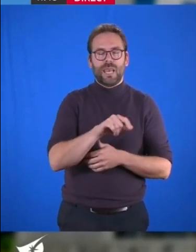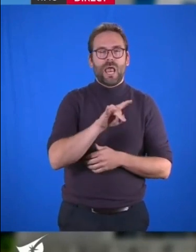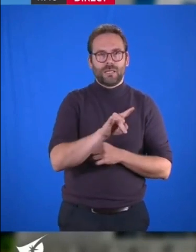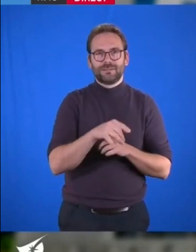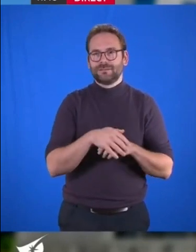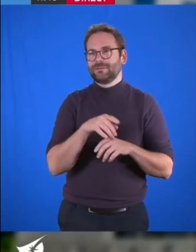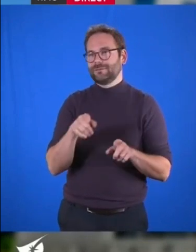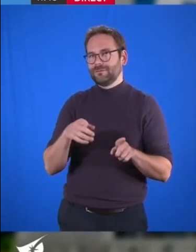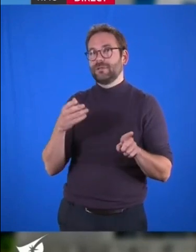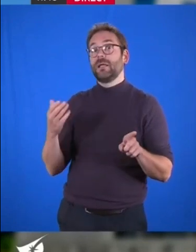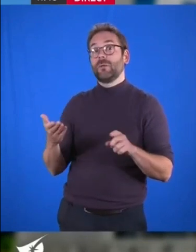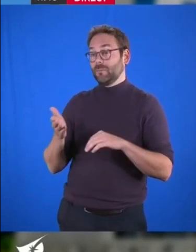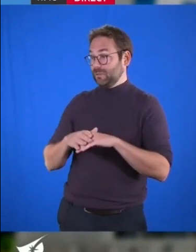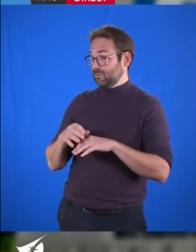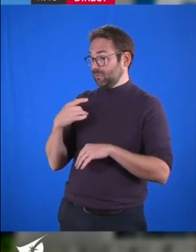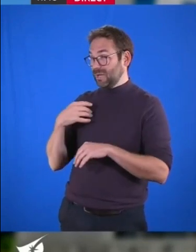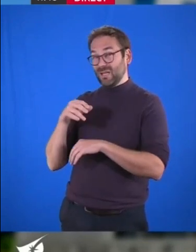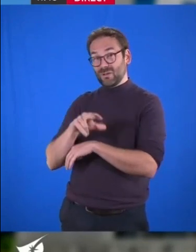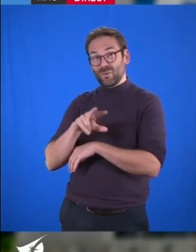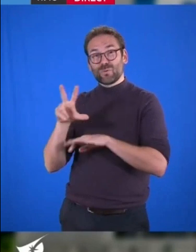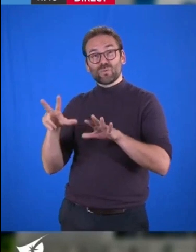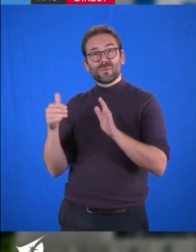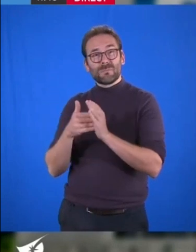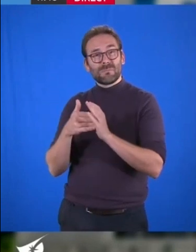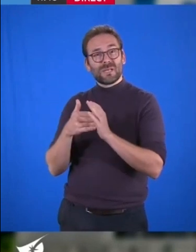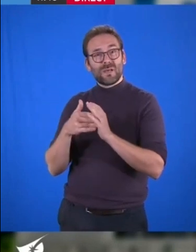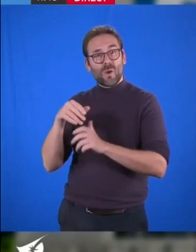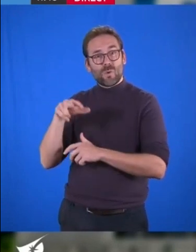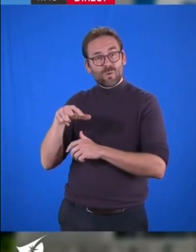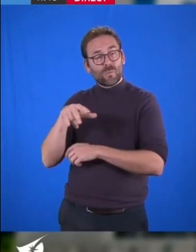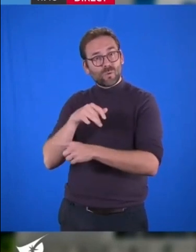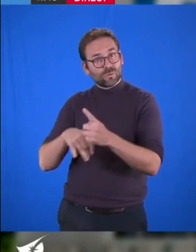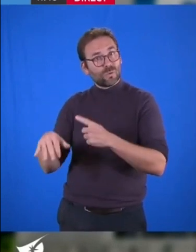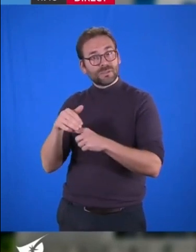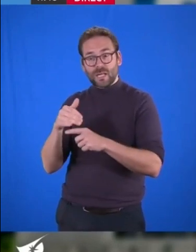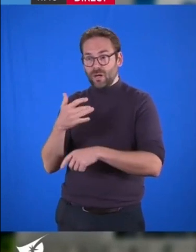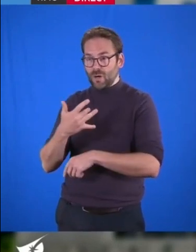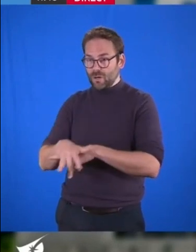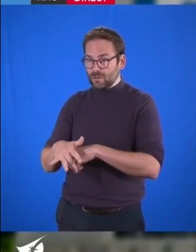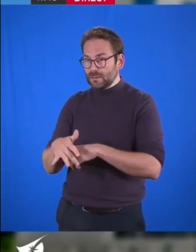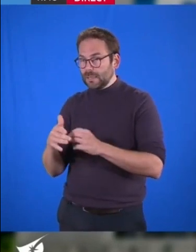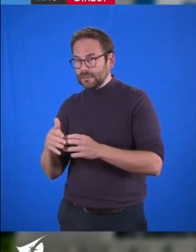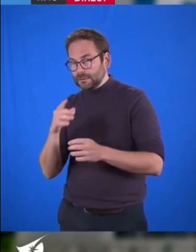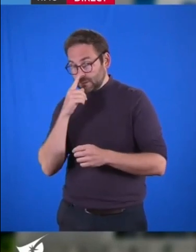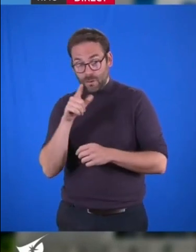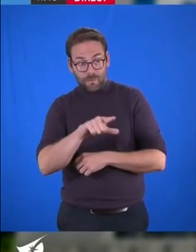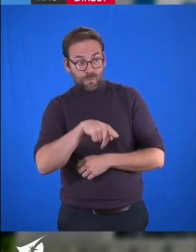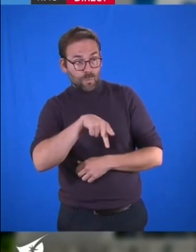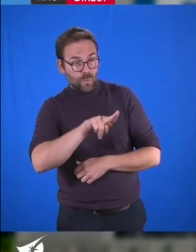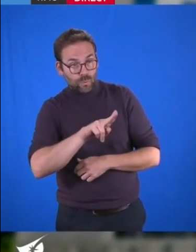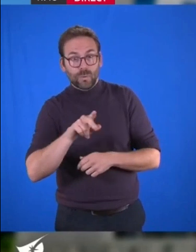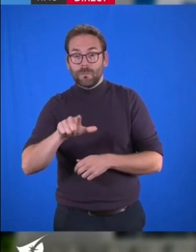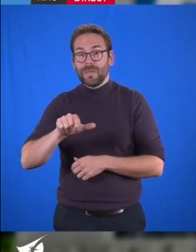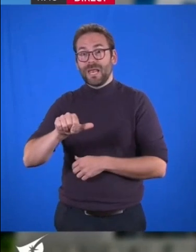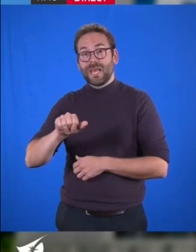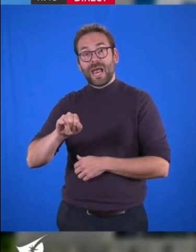38 000 demandes de logements sociaux, nous devons être encore plus offensifs sur les PLU et les PLAI. En effet, pour commencer un